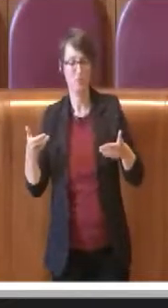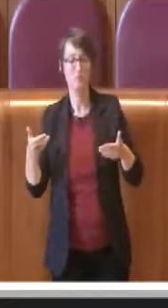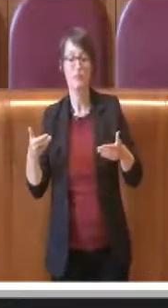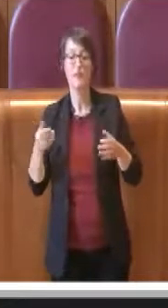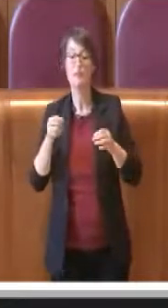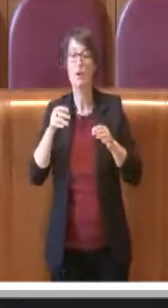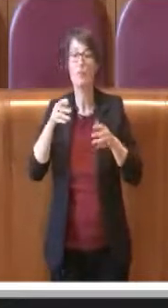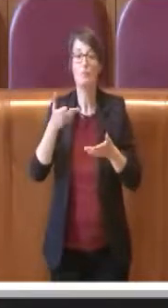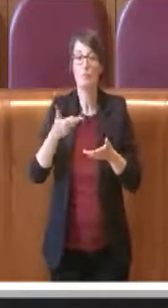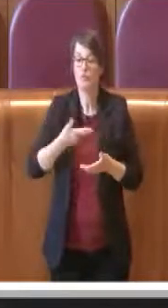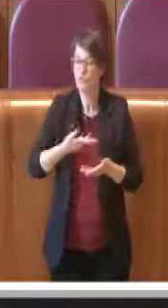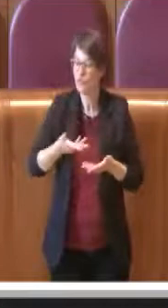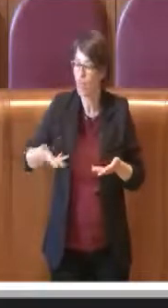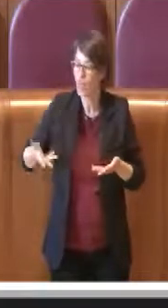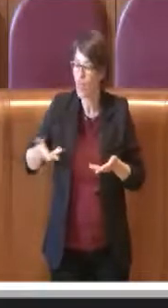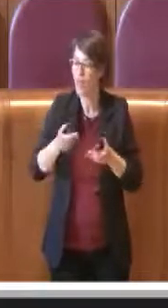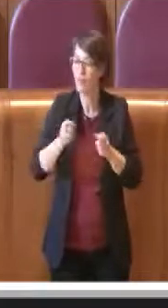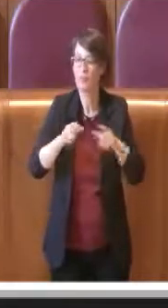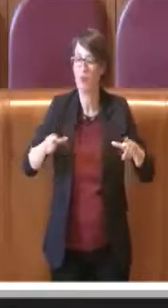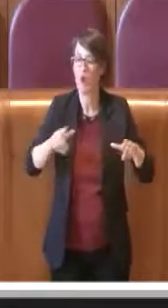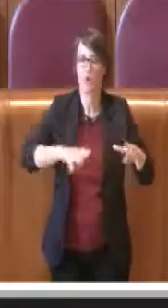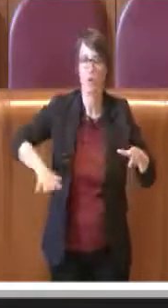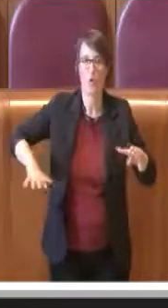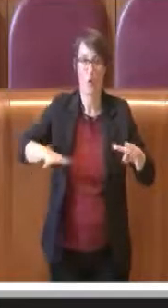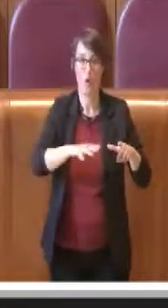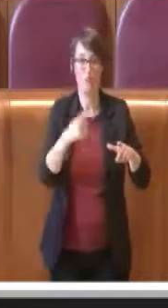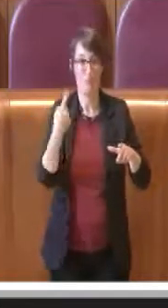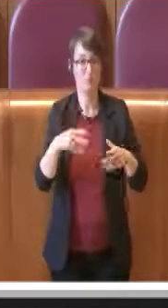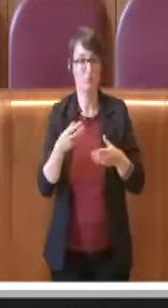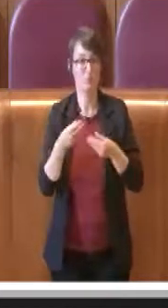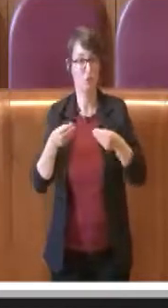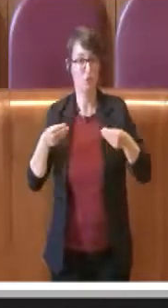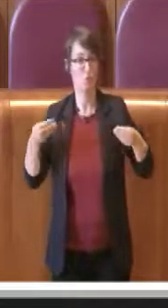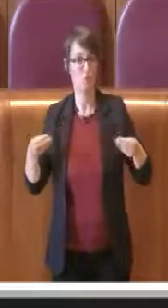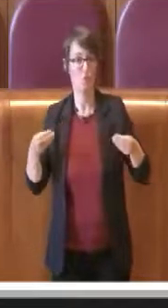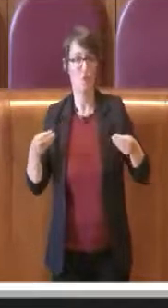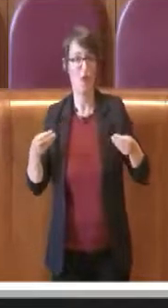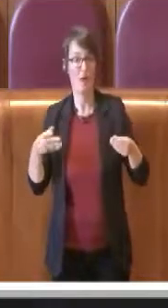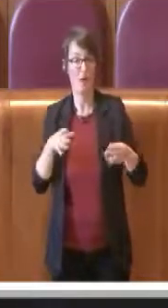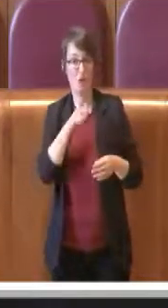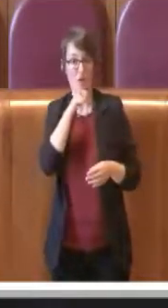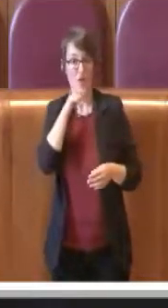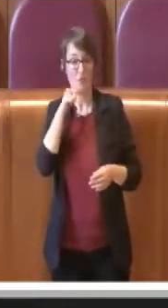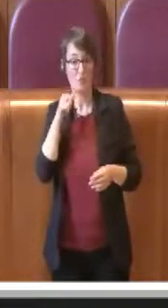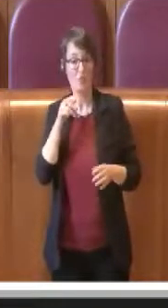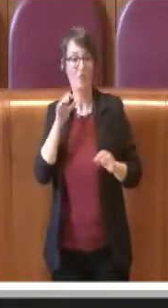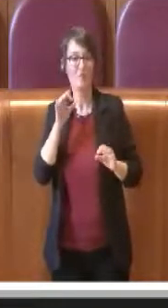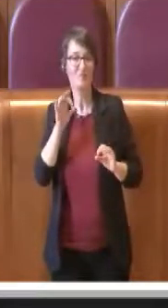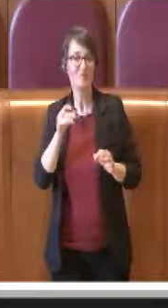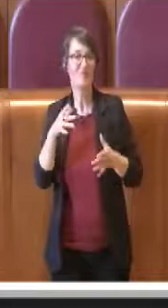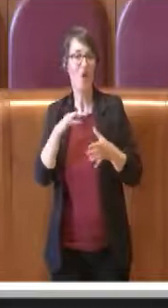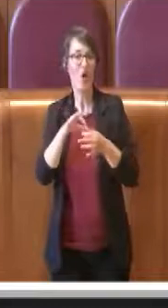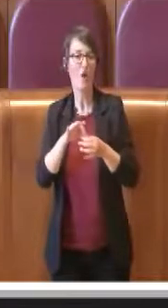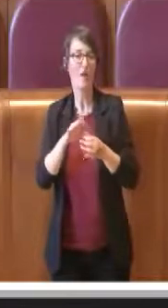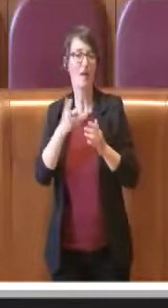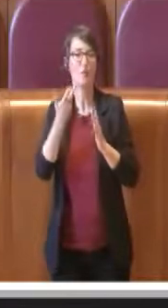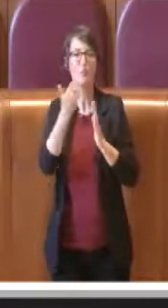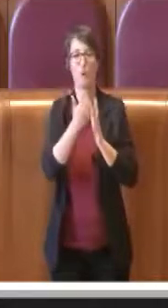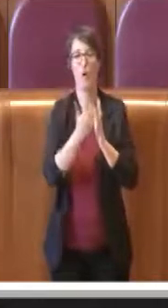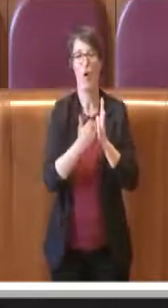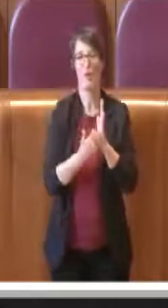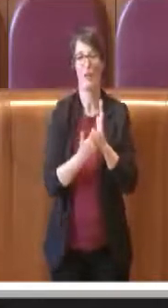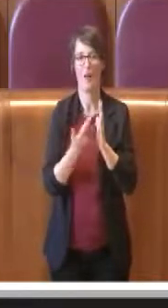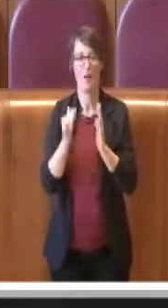sarà ovviamente uno strumento molto utile soprattutto in vista della programmazione futura, l'obiettivo